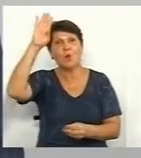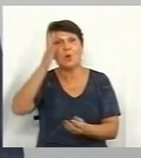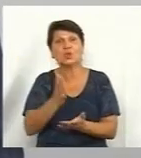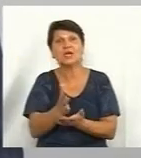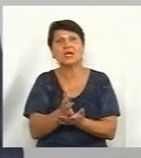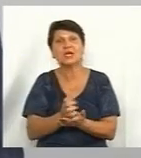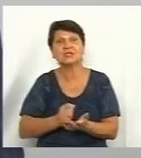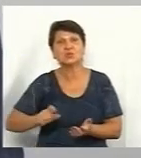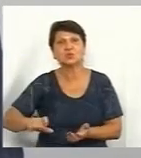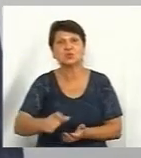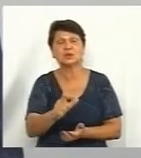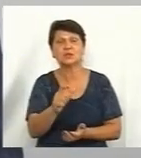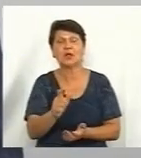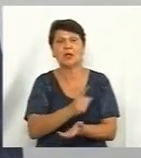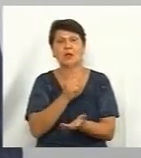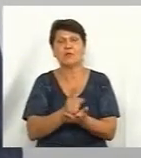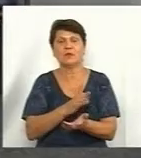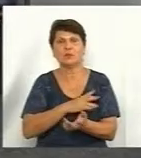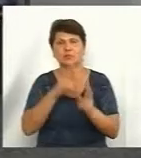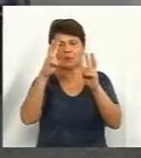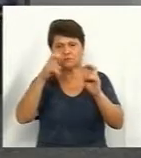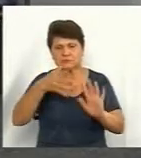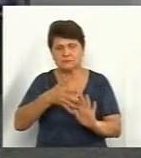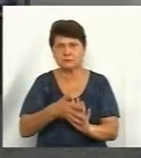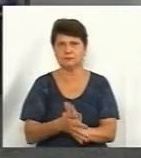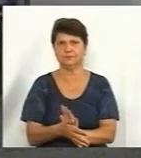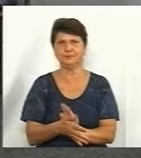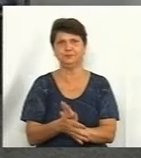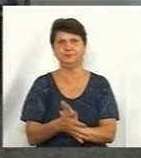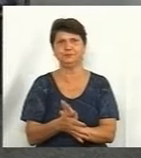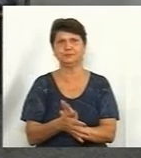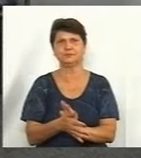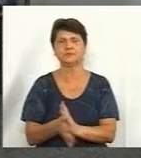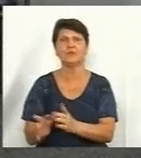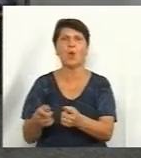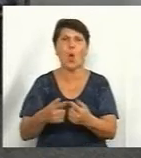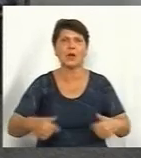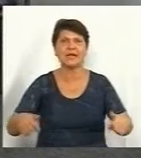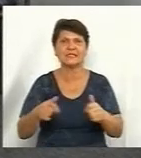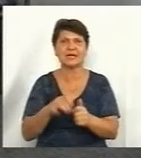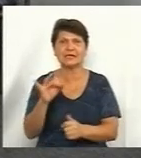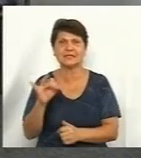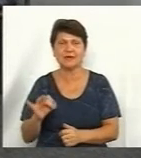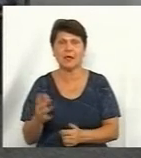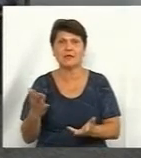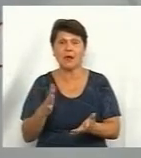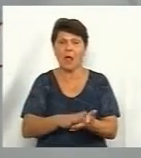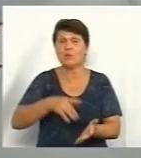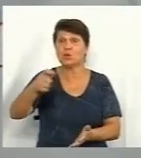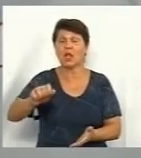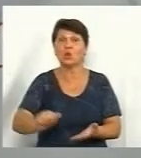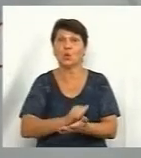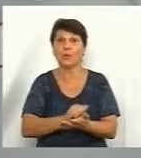має дослідити організація, яка подає документ на